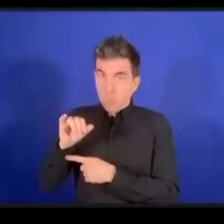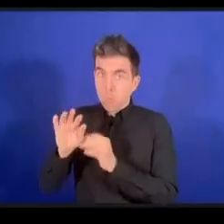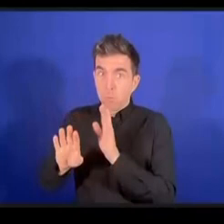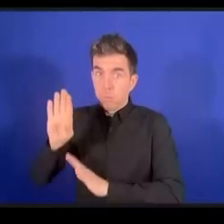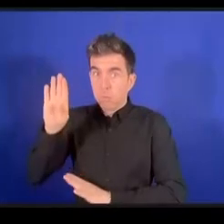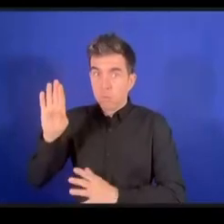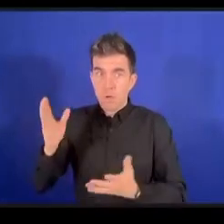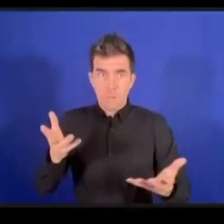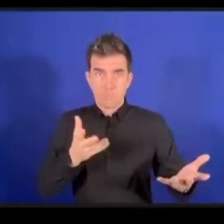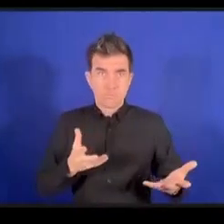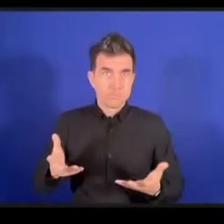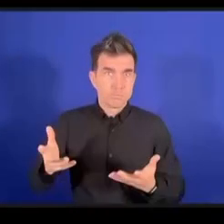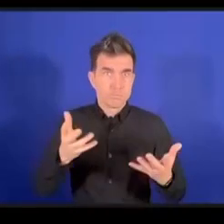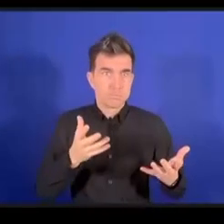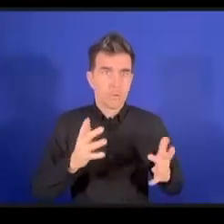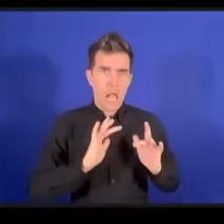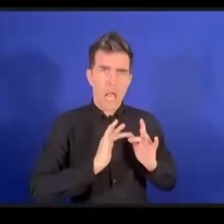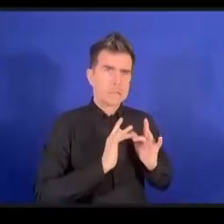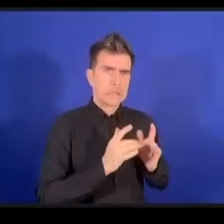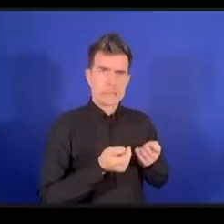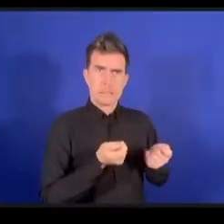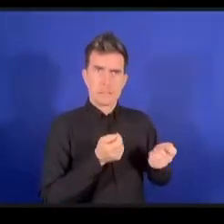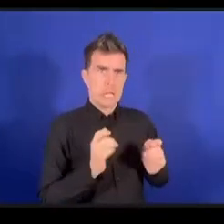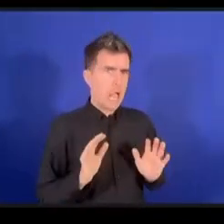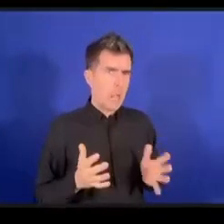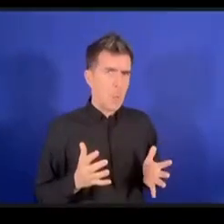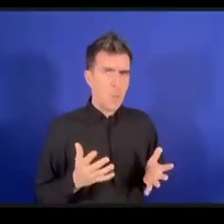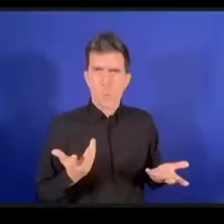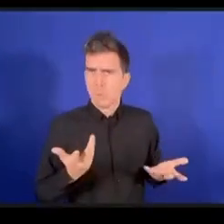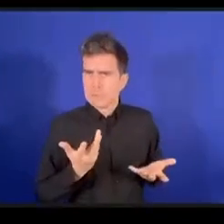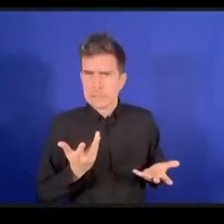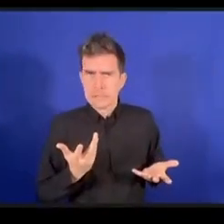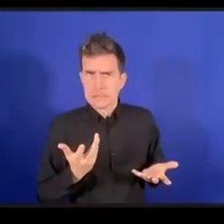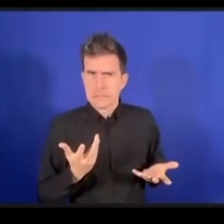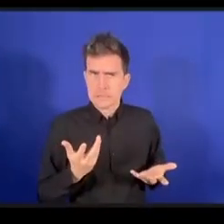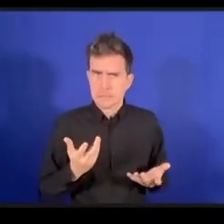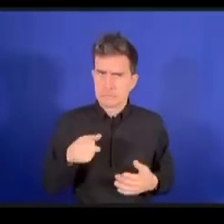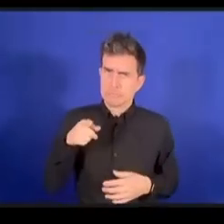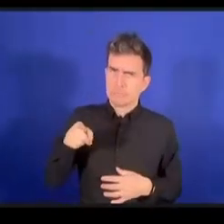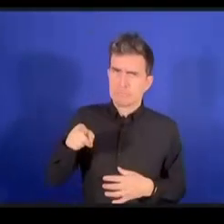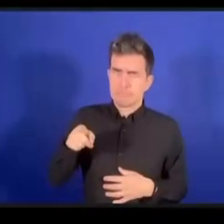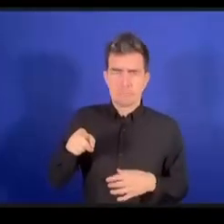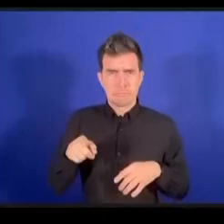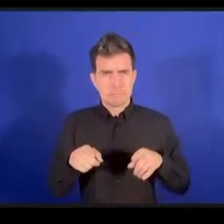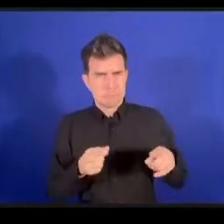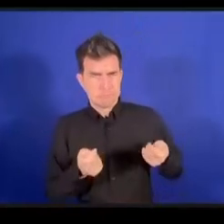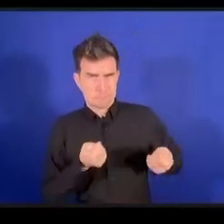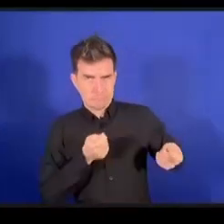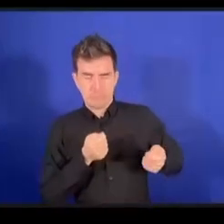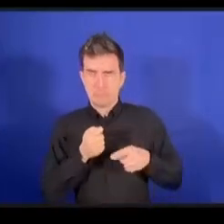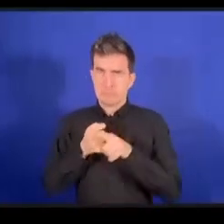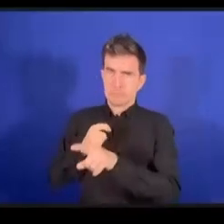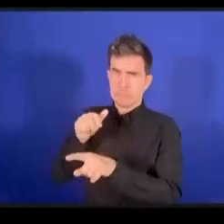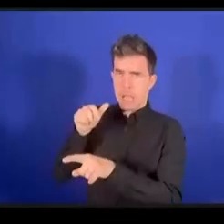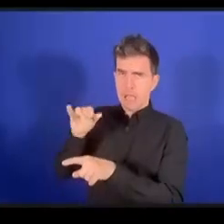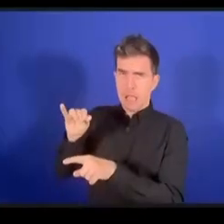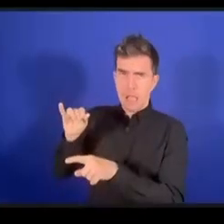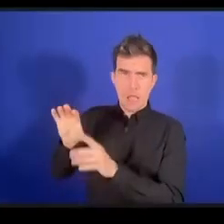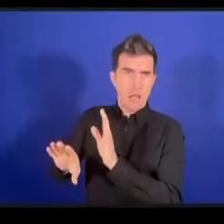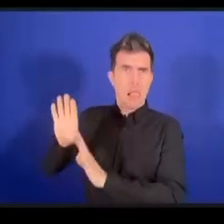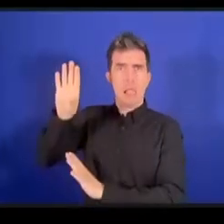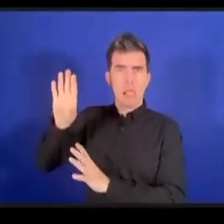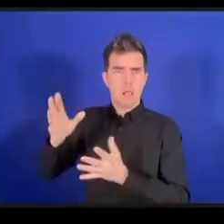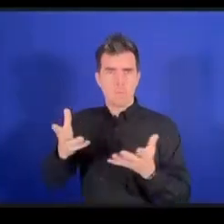الاصطناعي وما يمكن أن نسمح له أن يقوم به كجهات